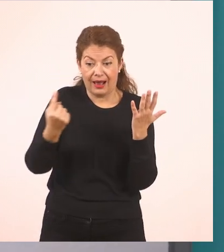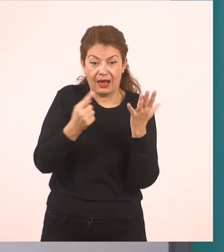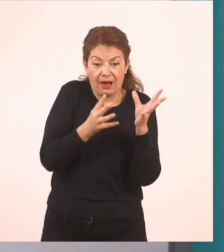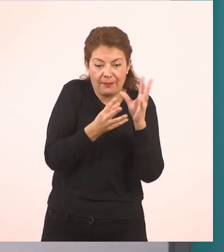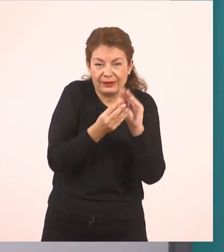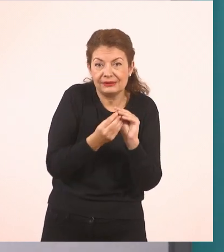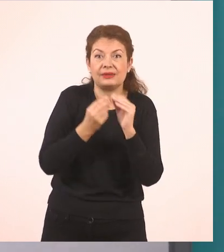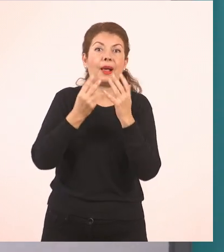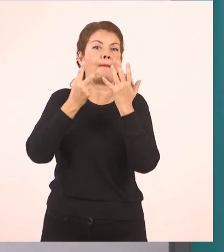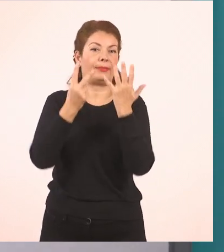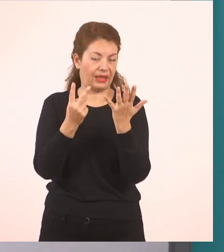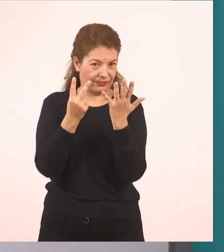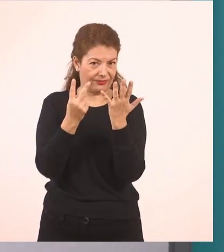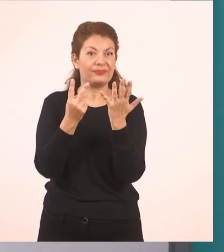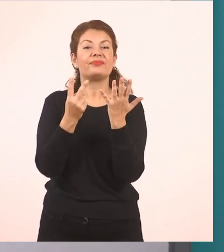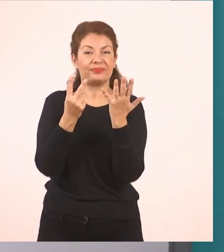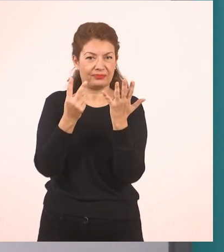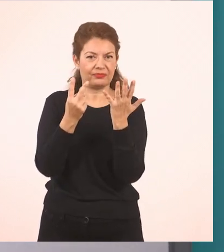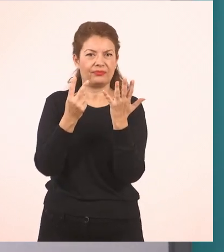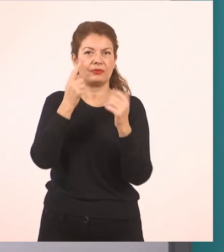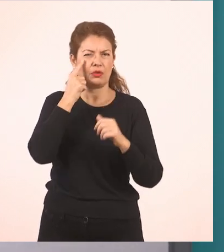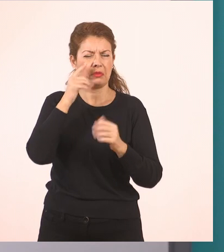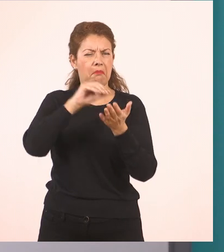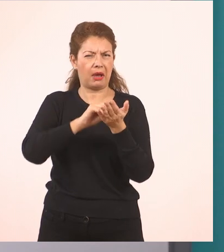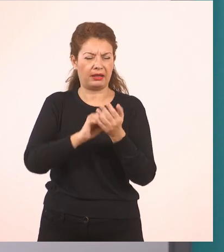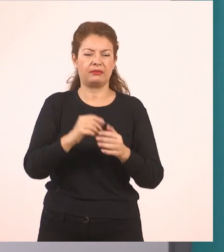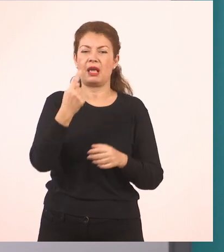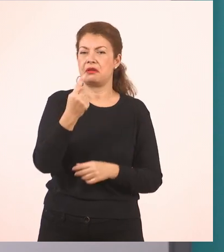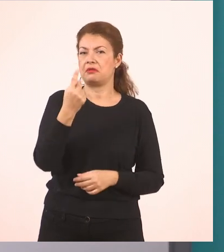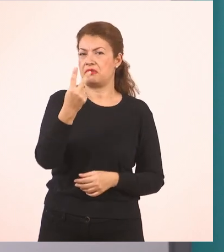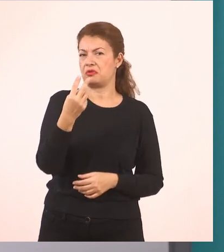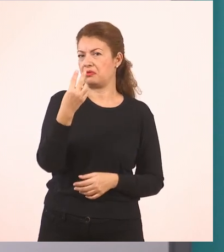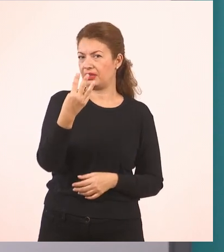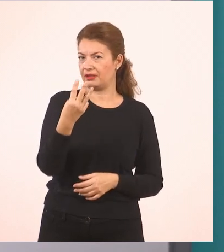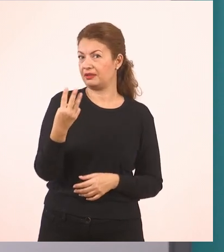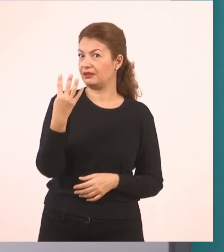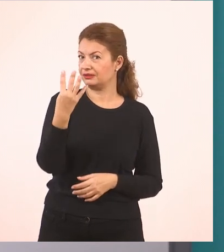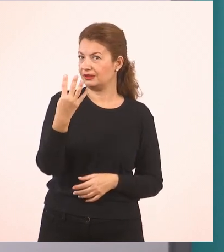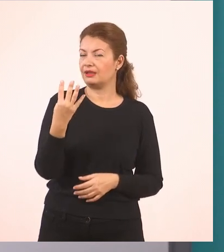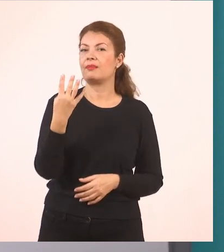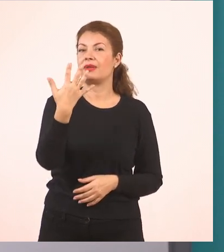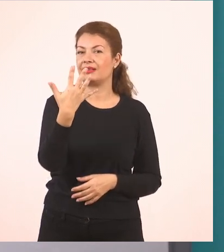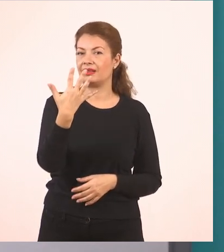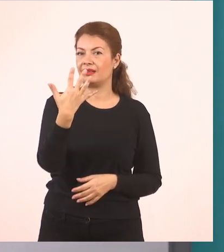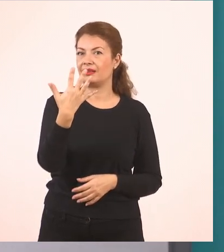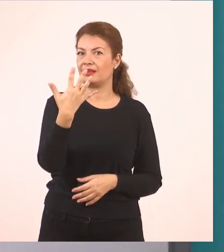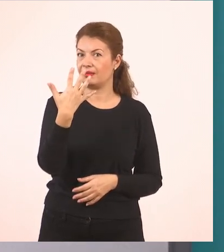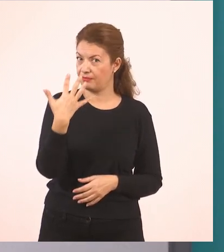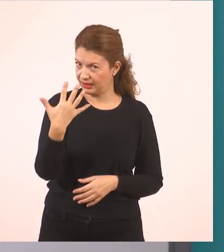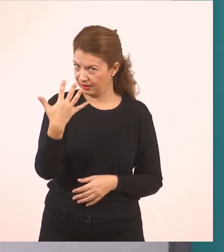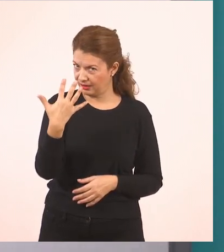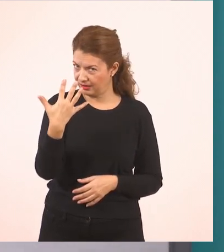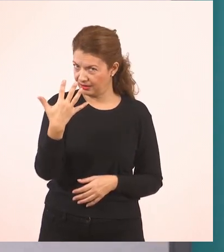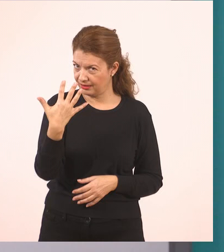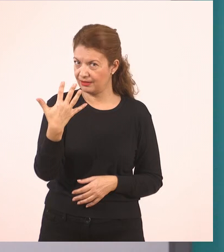Ας κάνουμε έναν έλεγχο και εδώ, δεν βλάπτει. 1, 2, 3, 4, 5, 6,